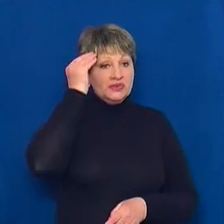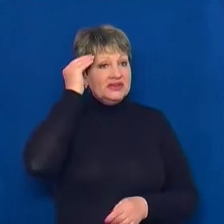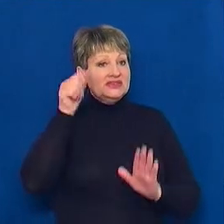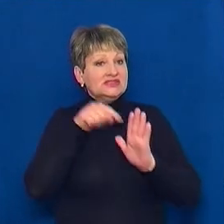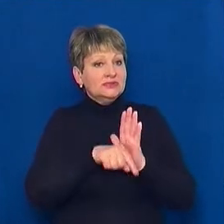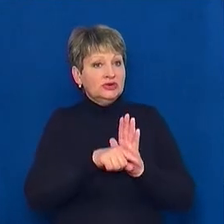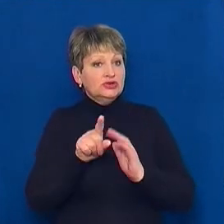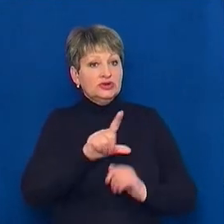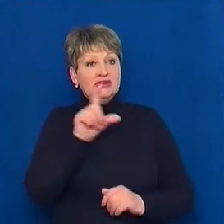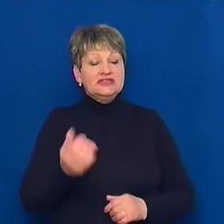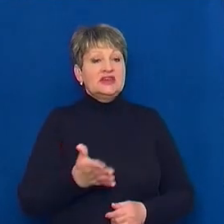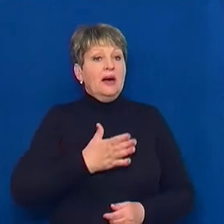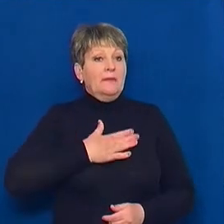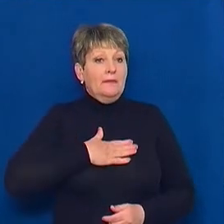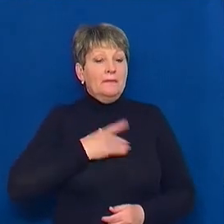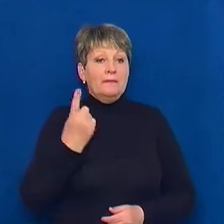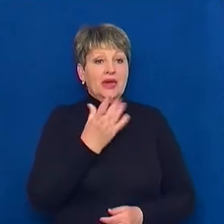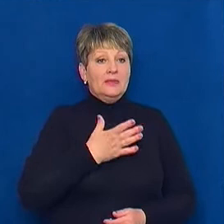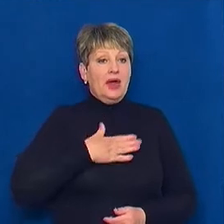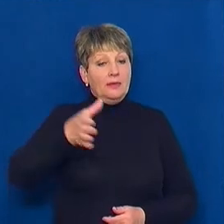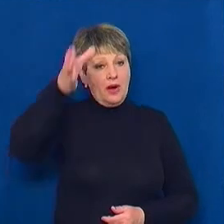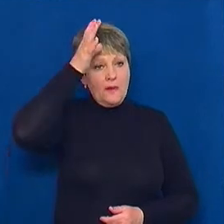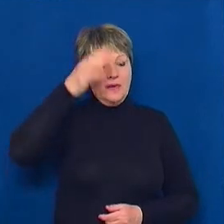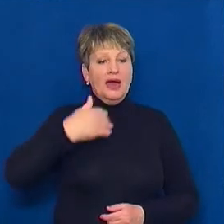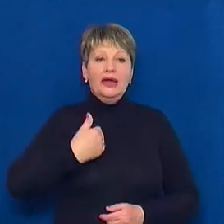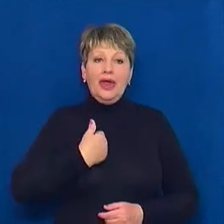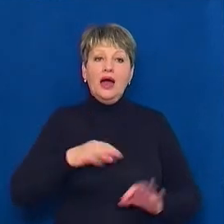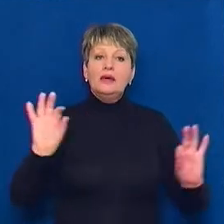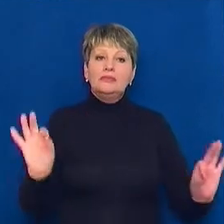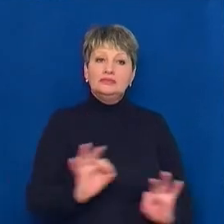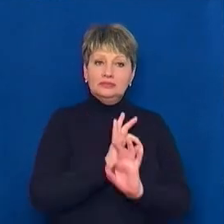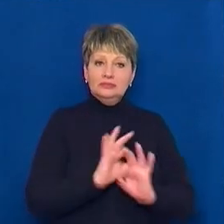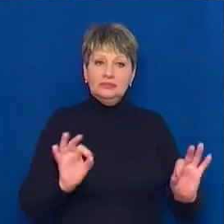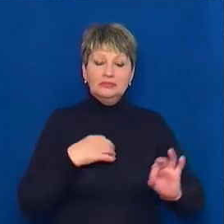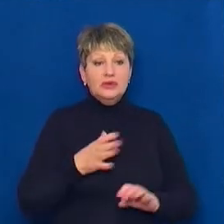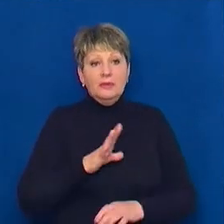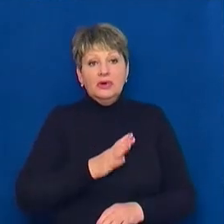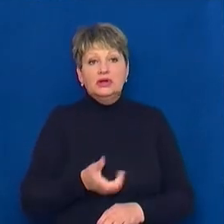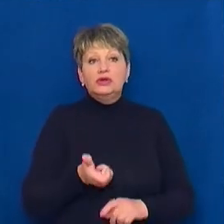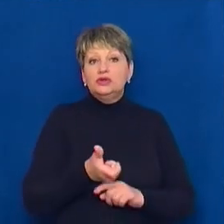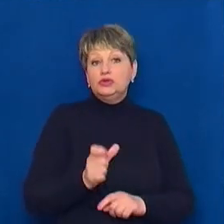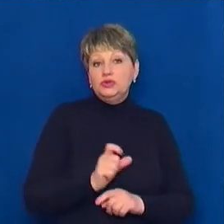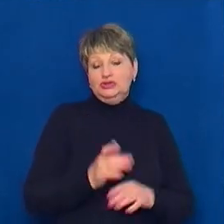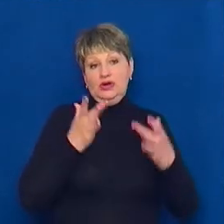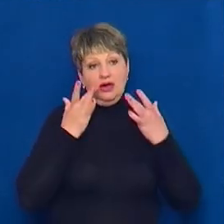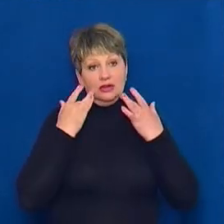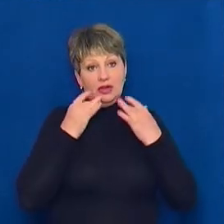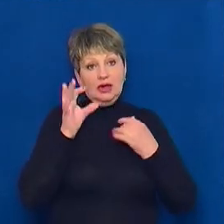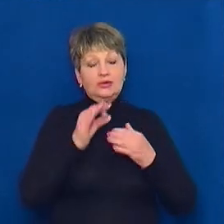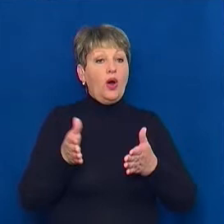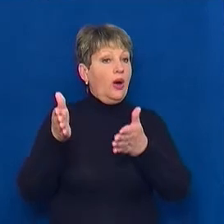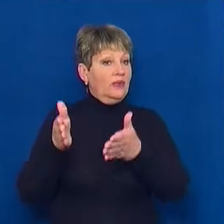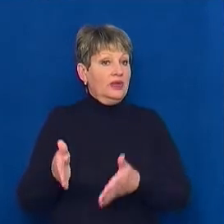першою освітою я диригент-хормейстер-вокаліст, тому мені було дуже легко про неї говорити, тому що це, в